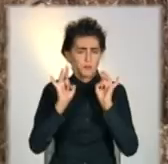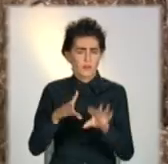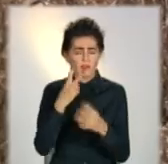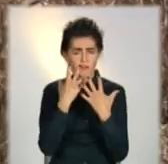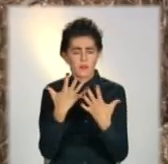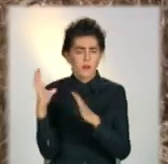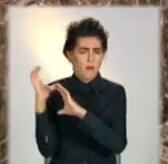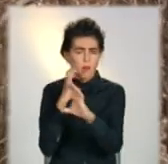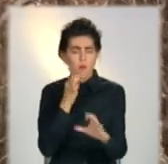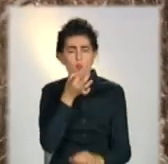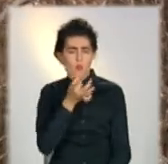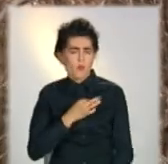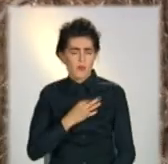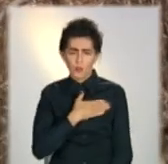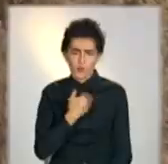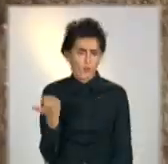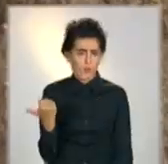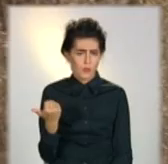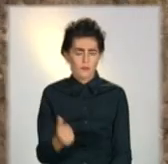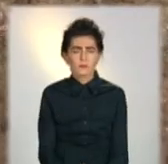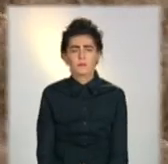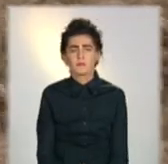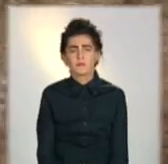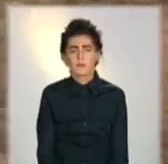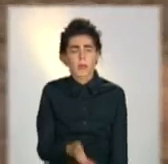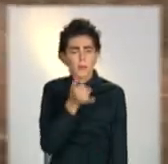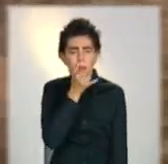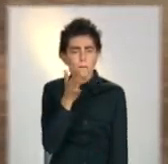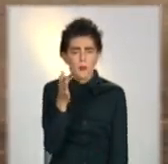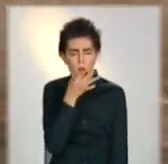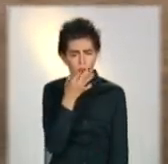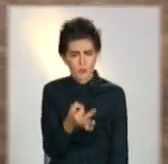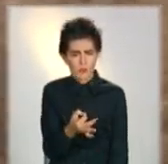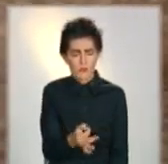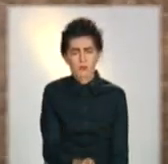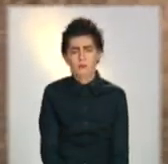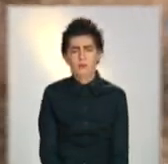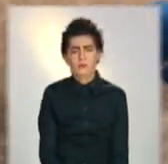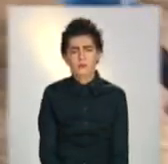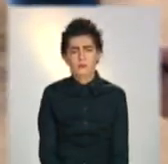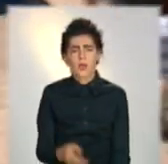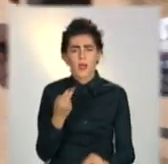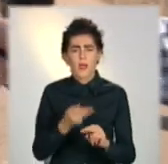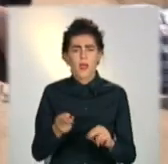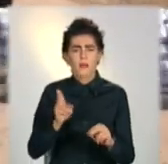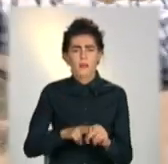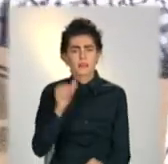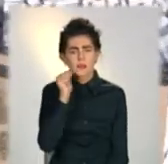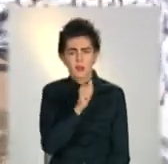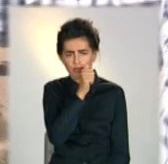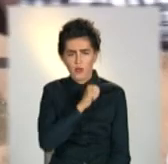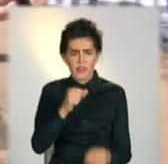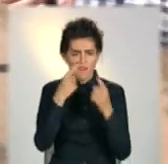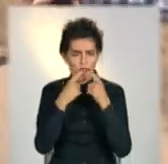і відмовляються коментувати, що роблять. Не можу сказати. Це засекречена інформація.